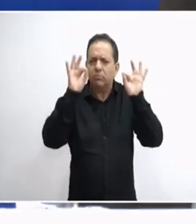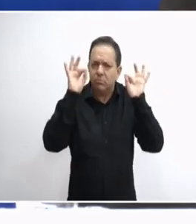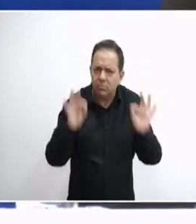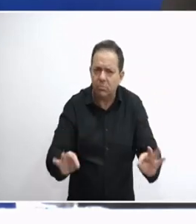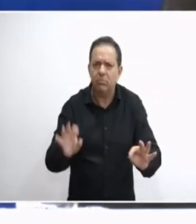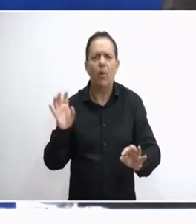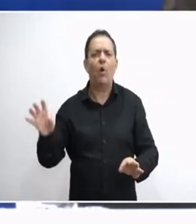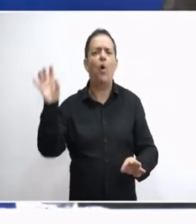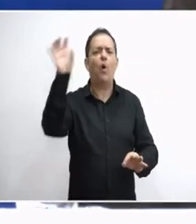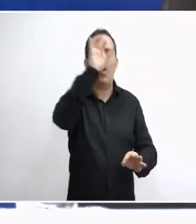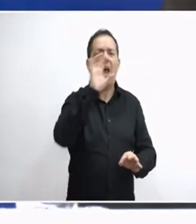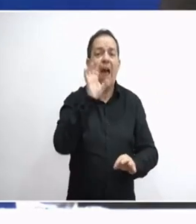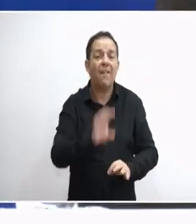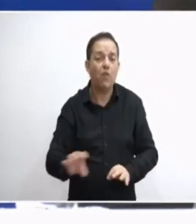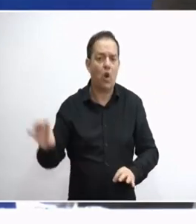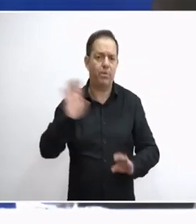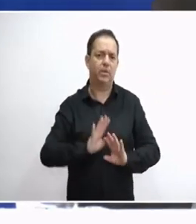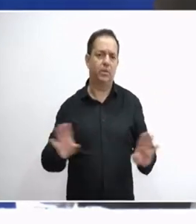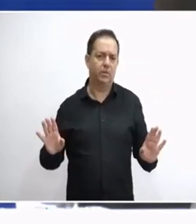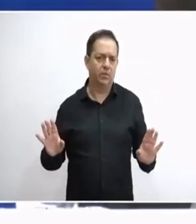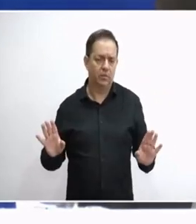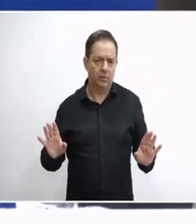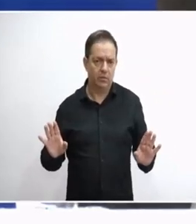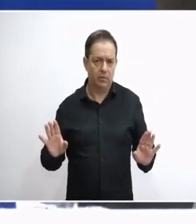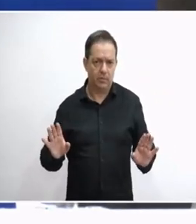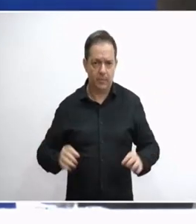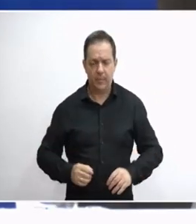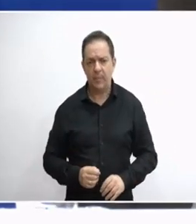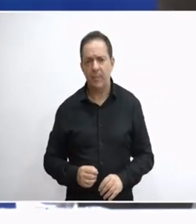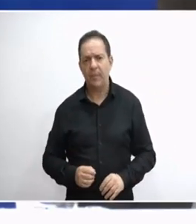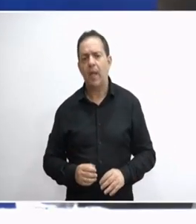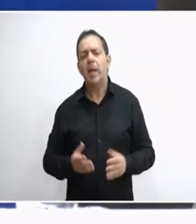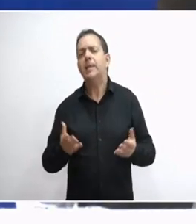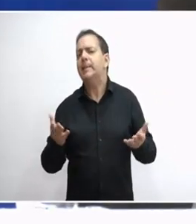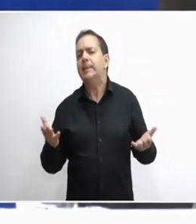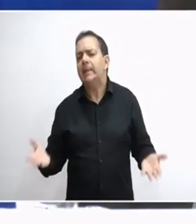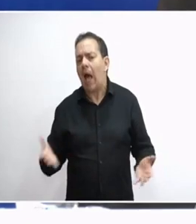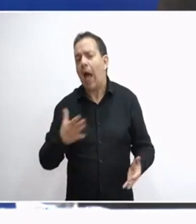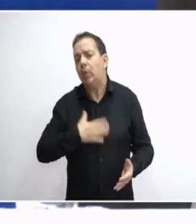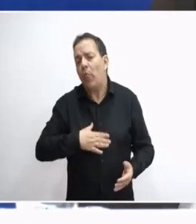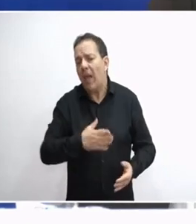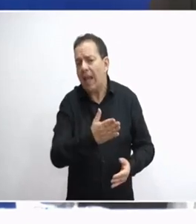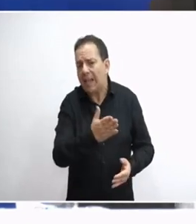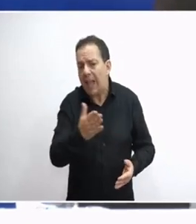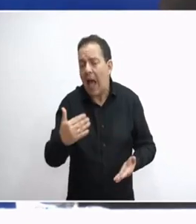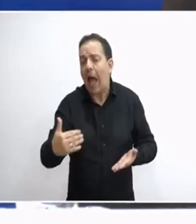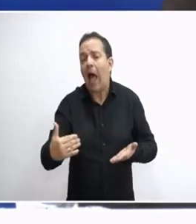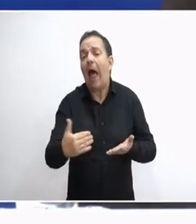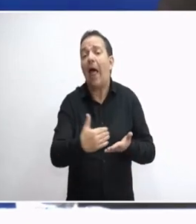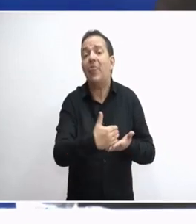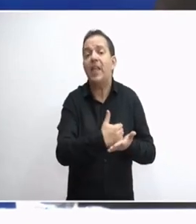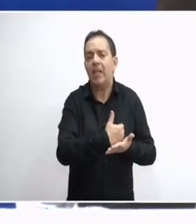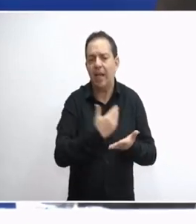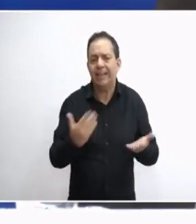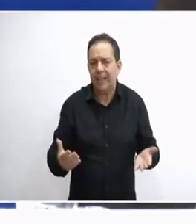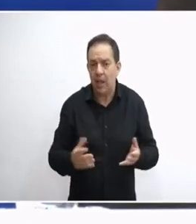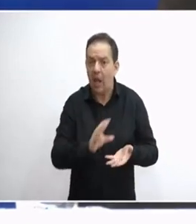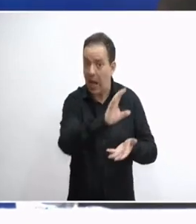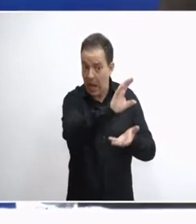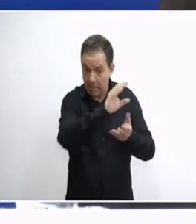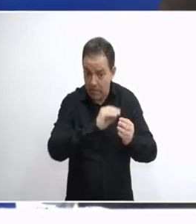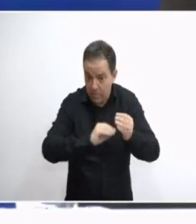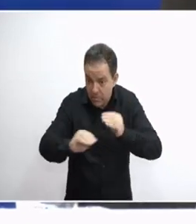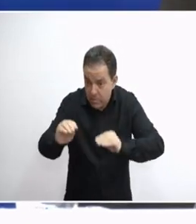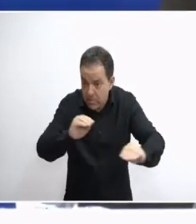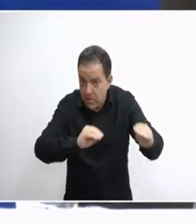οποιαδήποτε άλλη ευρωπαϊκή χώρα, που σημαίνει έχει γίνει μία, αν το θέλετε, άδικη κατανομή πλούτου,